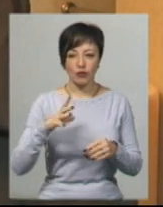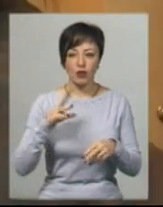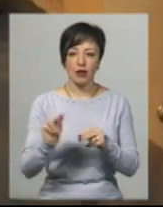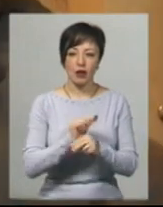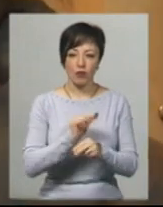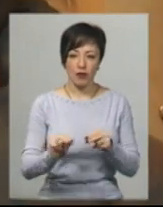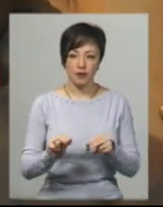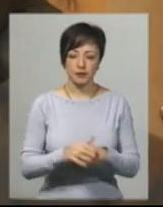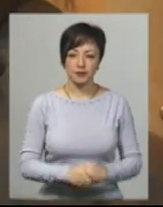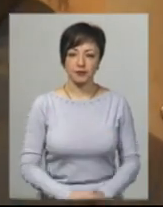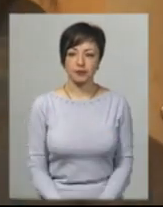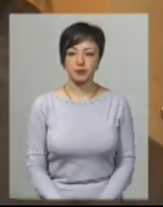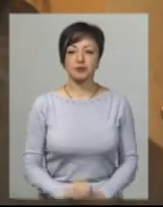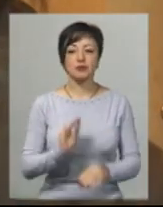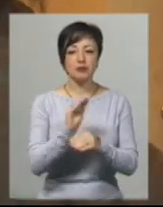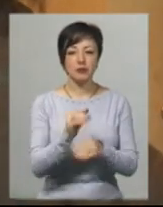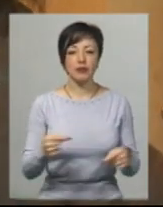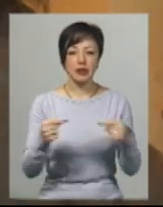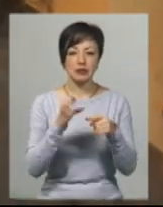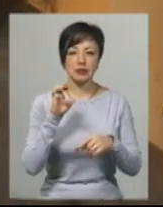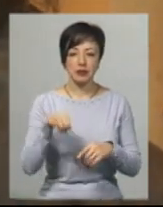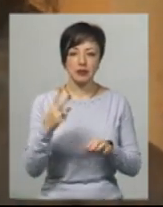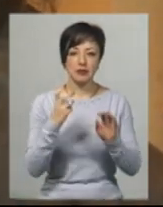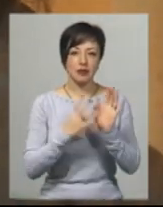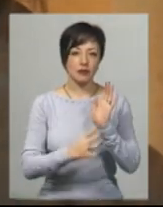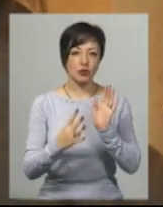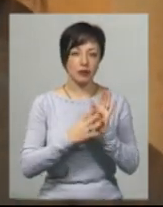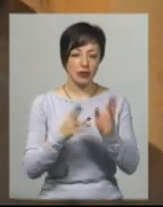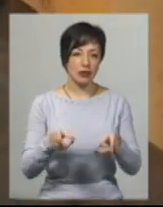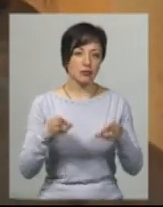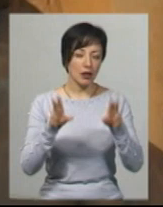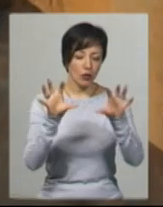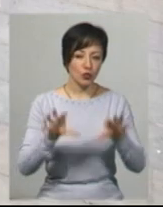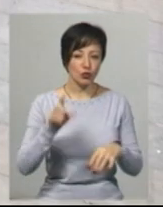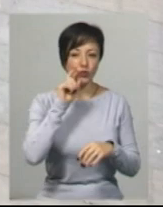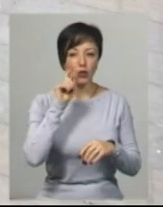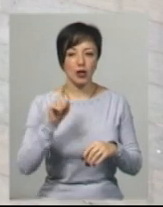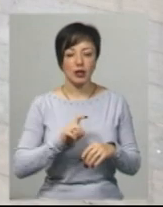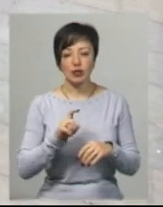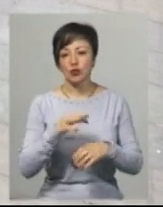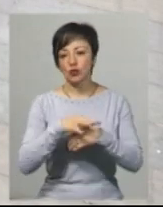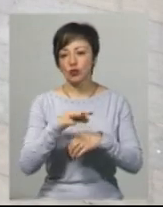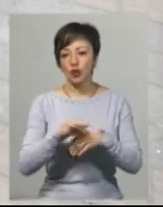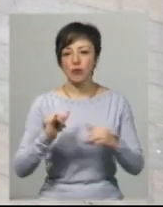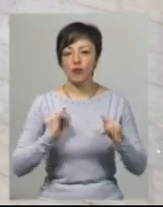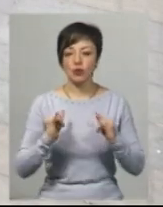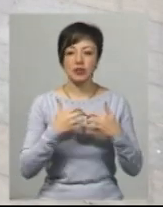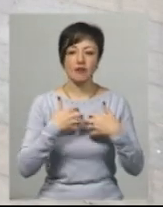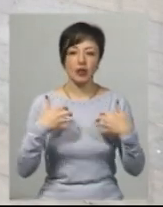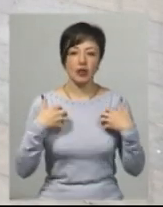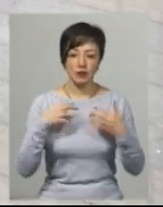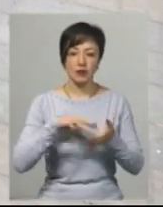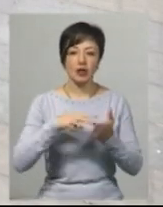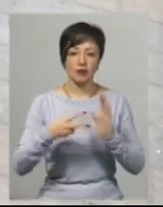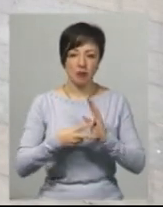лікуванні». Інна Глега додає, відповідно до статті 299 Кримінального кодексу України, жорстоке поводження з тваринами,